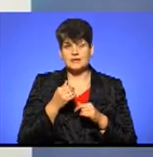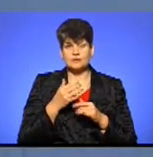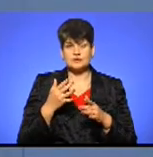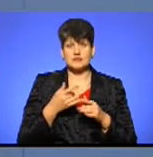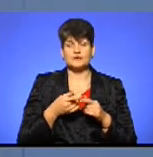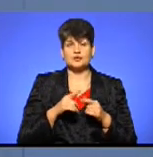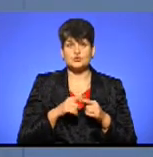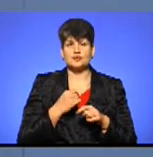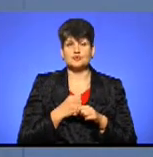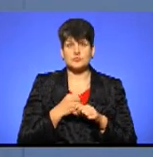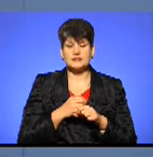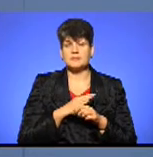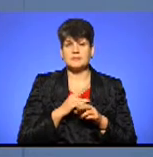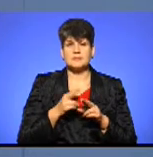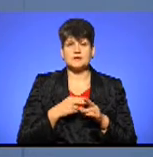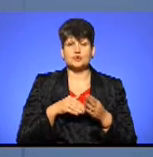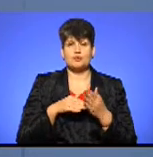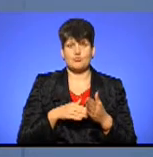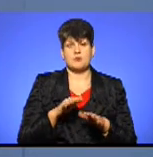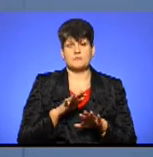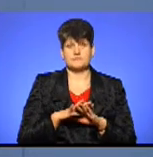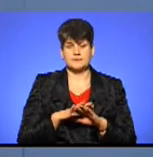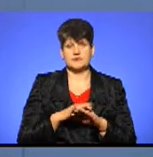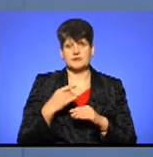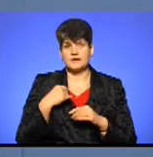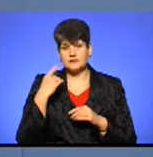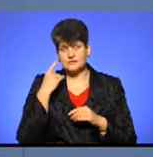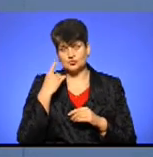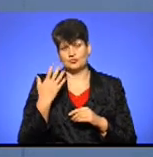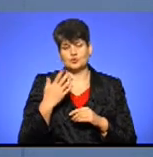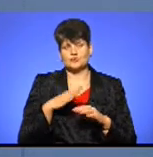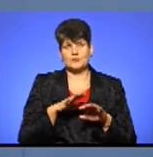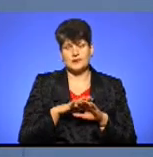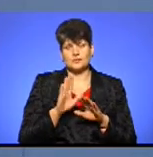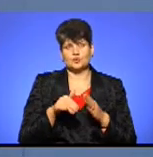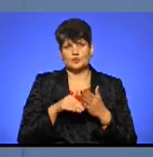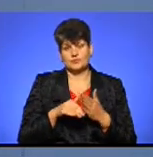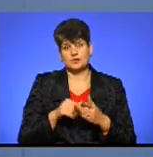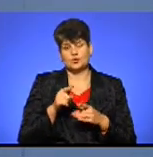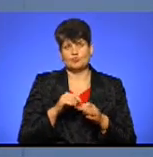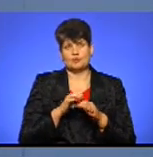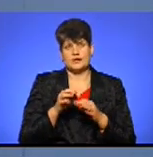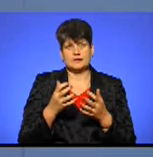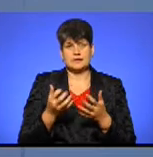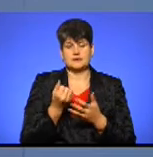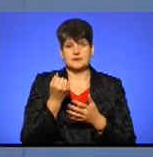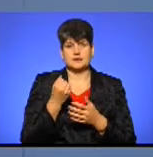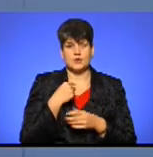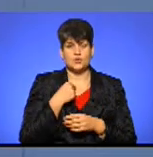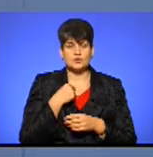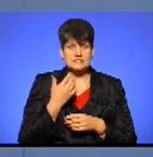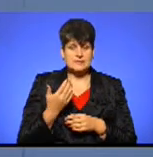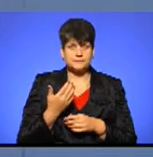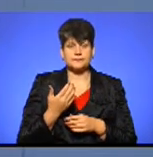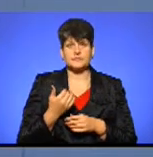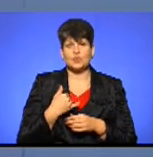банківських структур. Я сумніваю, що банківські структури будуть опускатися до такого рівня, щоб допомагати тому чи іншому проєкту набрати голоси. Тому в нас